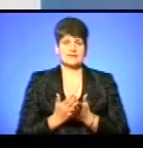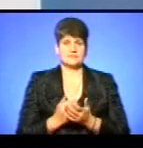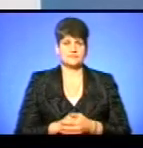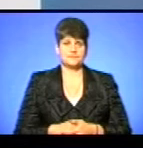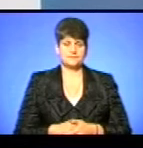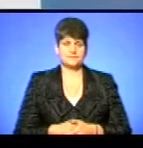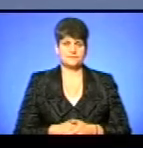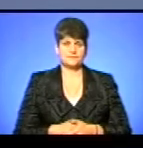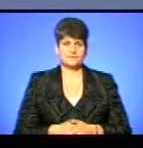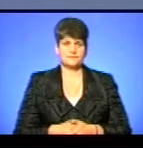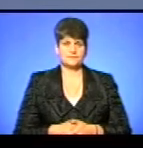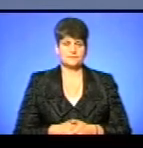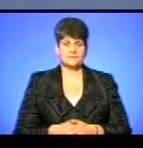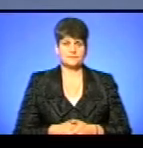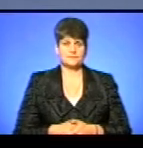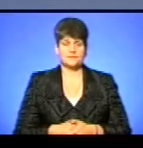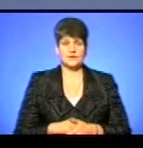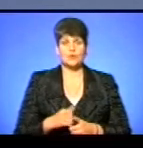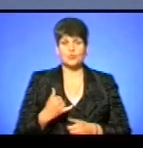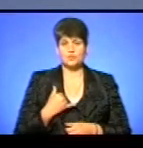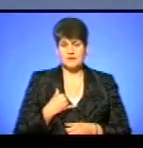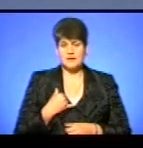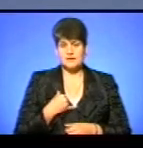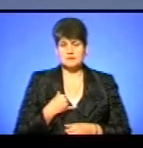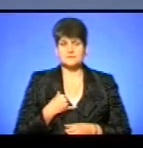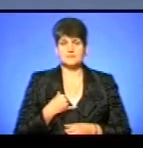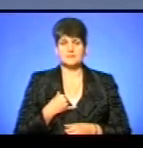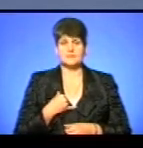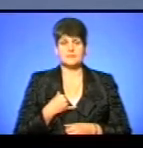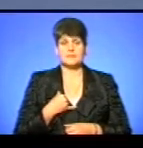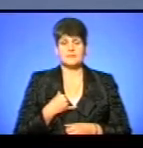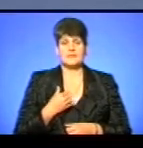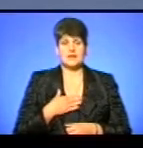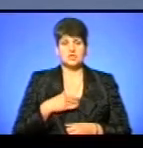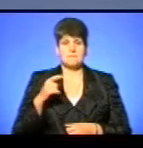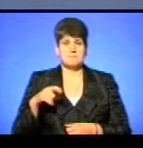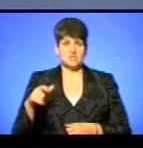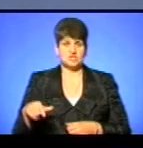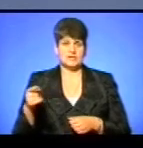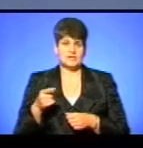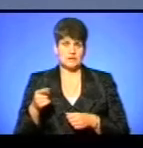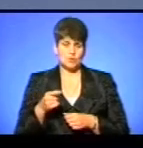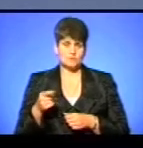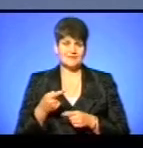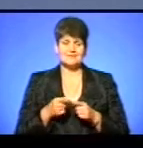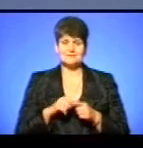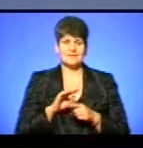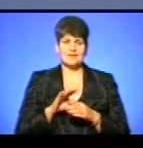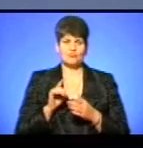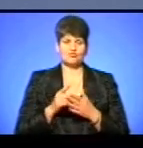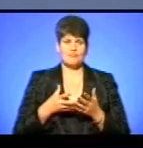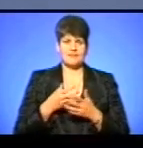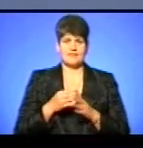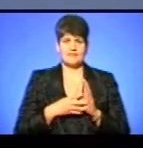Ви знаєте, в нас, наші пасажири тернопільські, це не військово платити 9